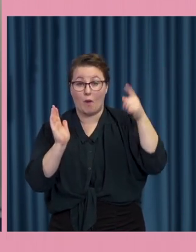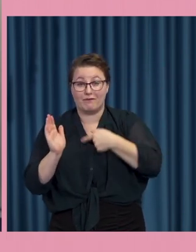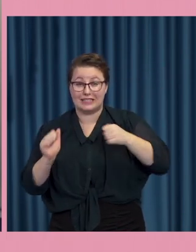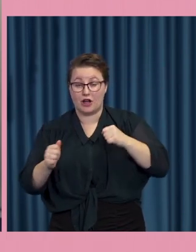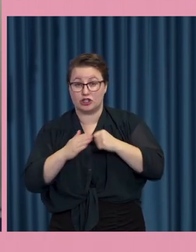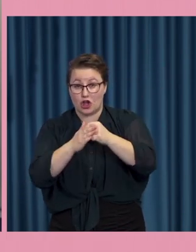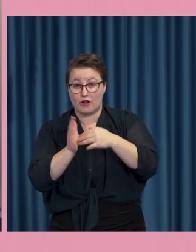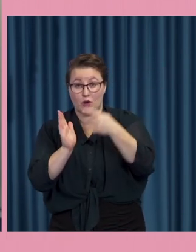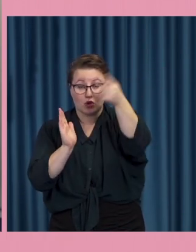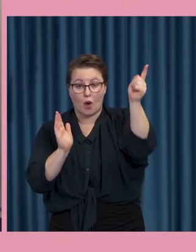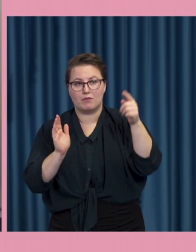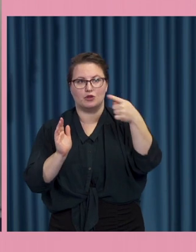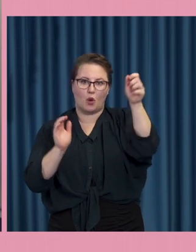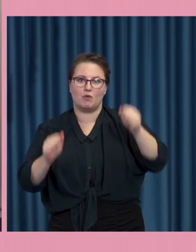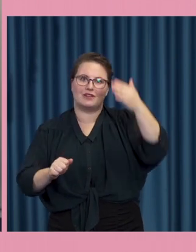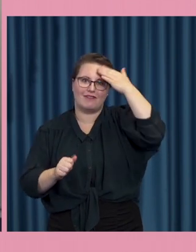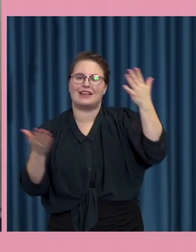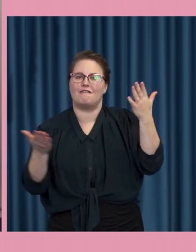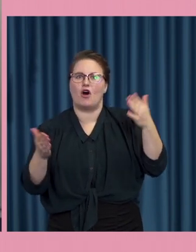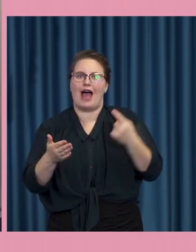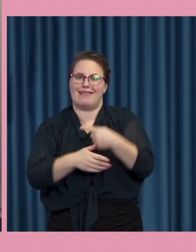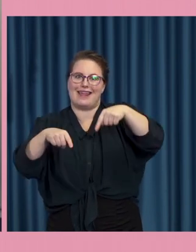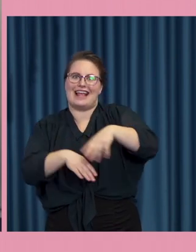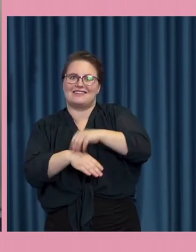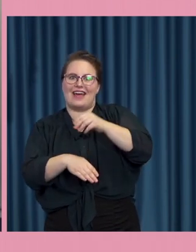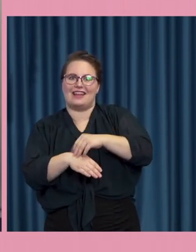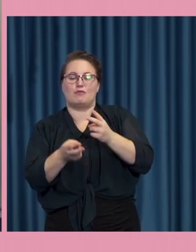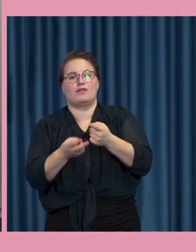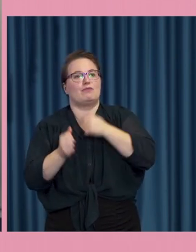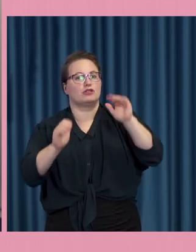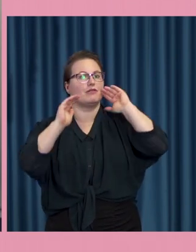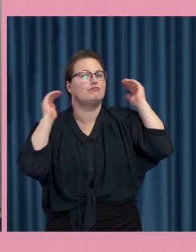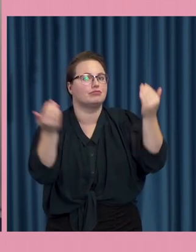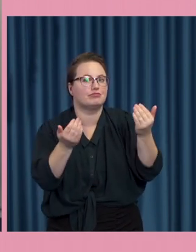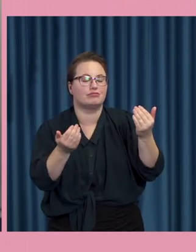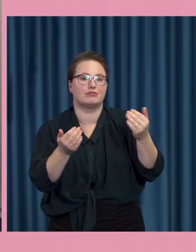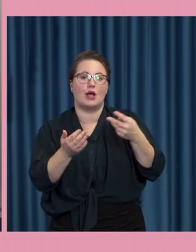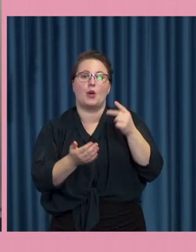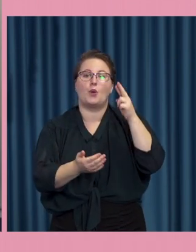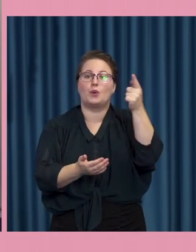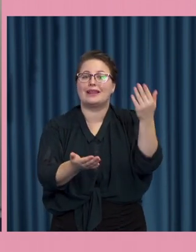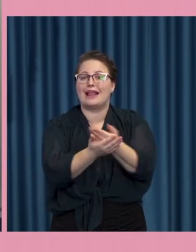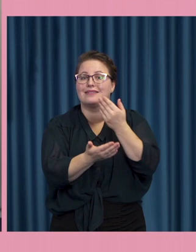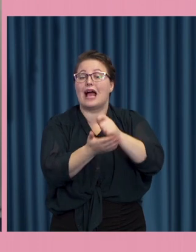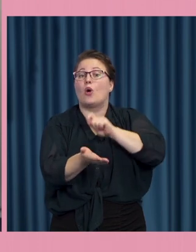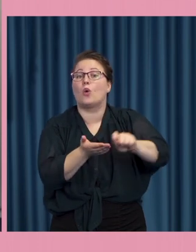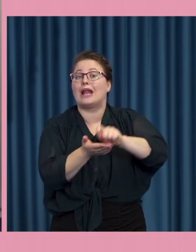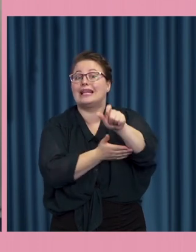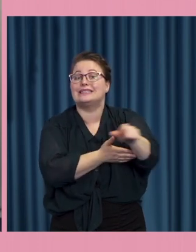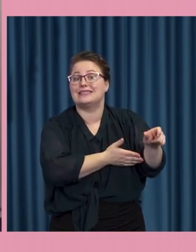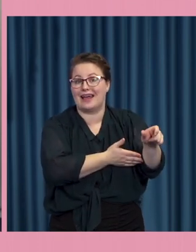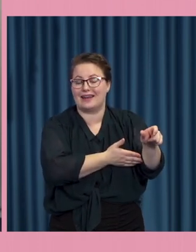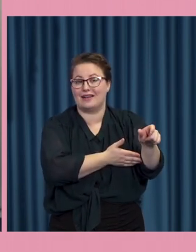ha ett grepp om vad som håller på att hända i Sverige och då är det viktigt att man tar hand om utländska journalister det gjorde också den här myndigheten